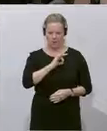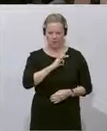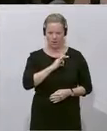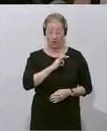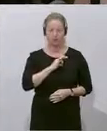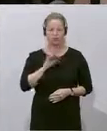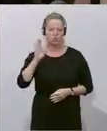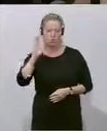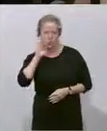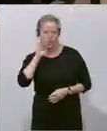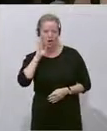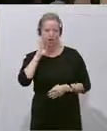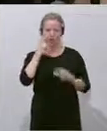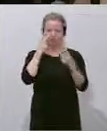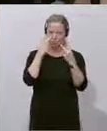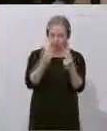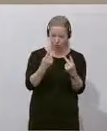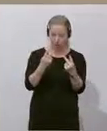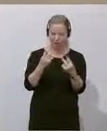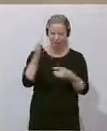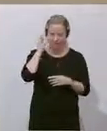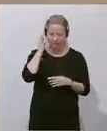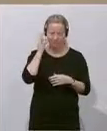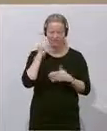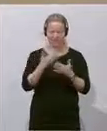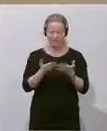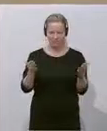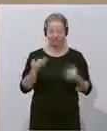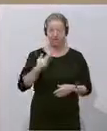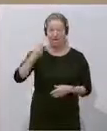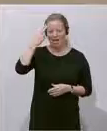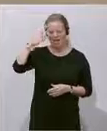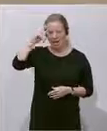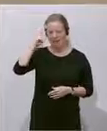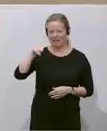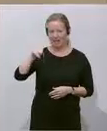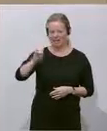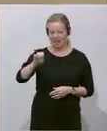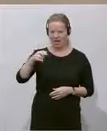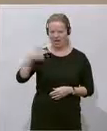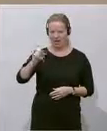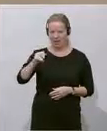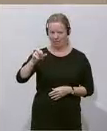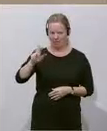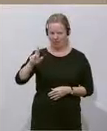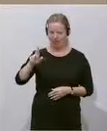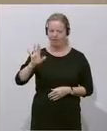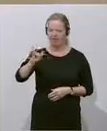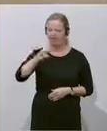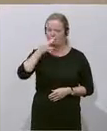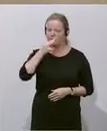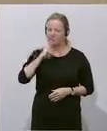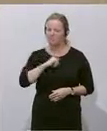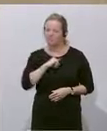schätzte Zuhörerinnen und Zuseherinnen, Herr Nehammer, ich habe Ihnen jetzt sehr interessiert zugehört,